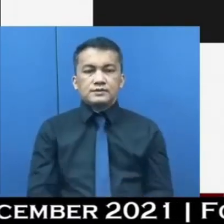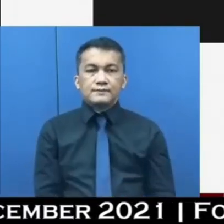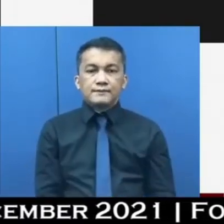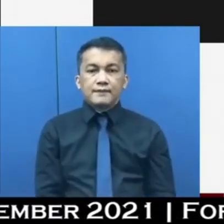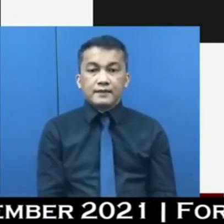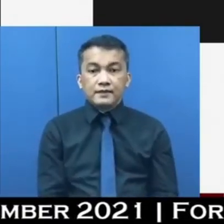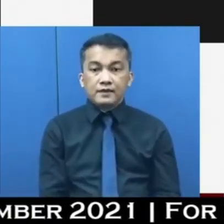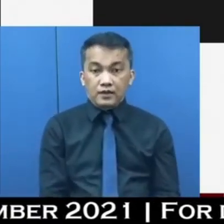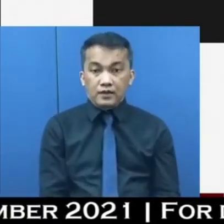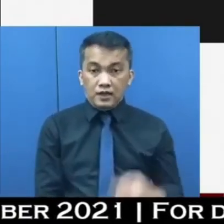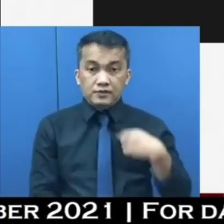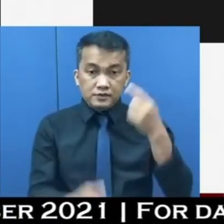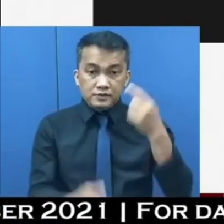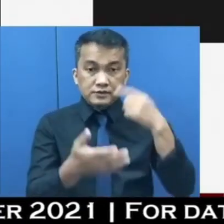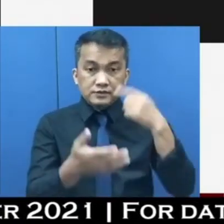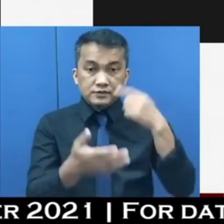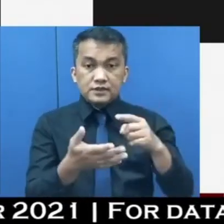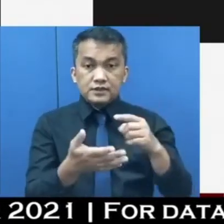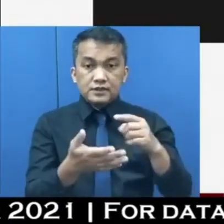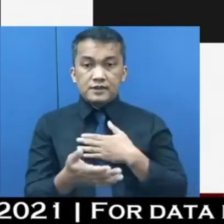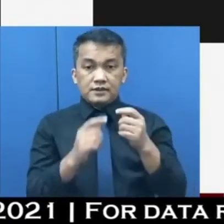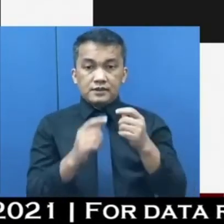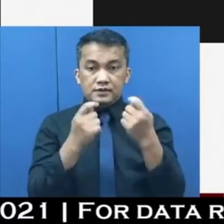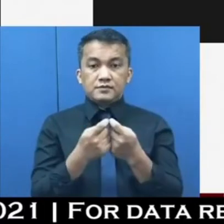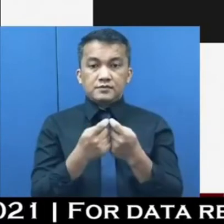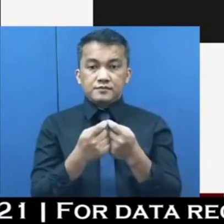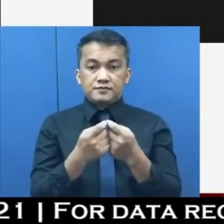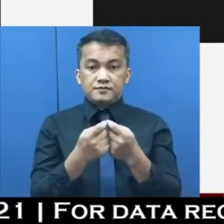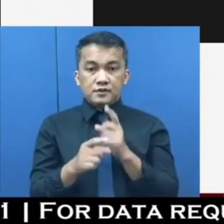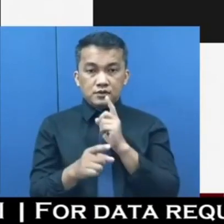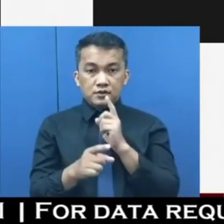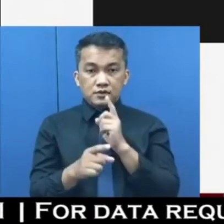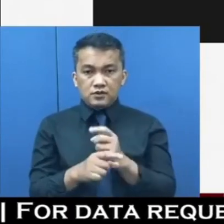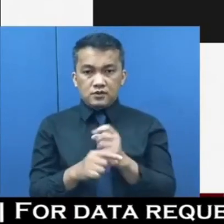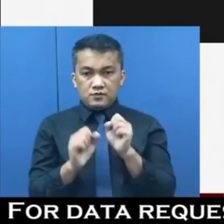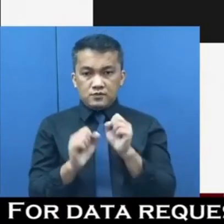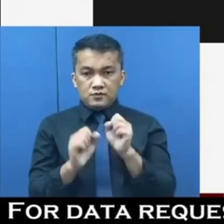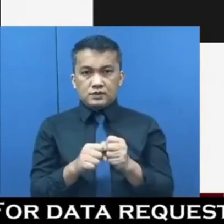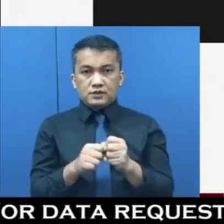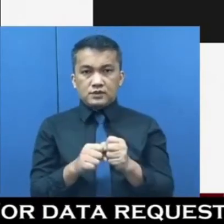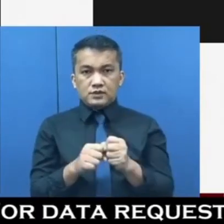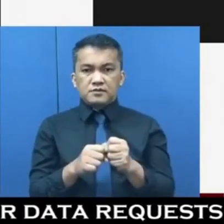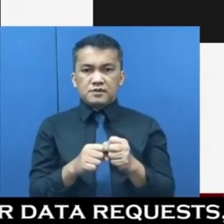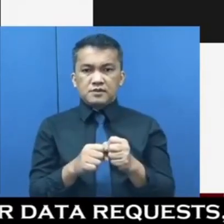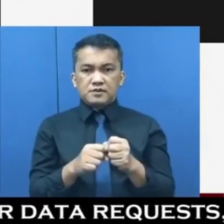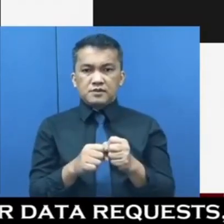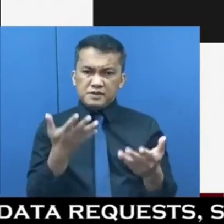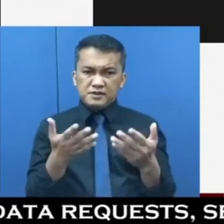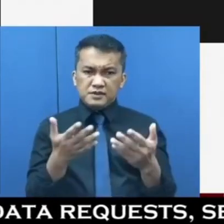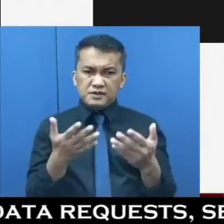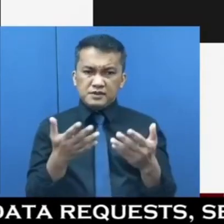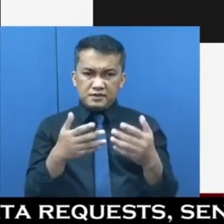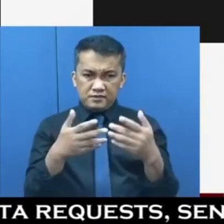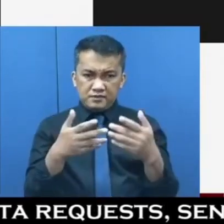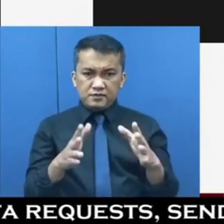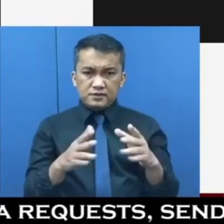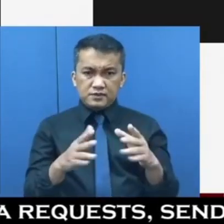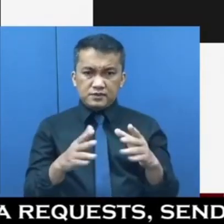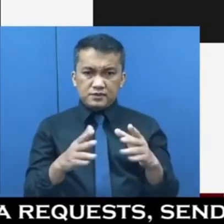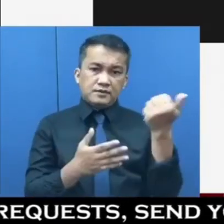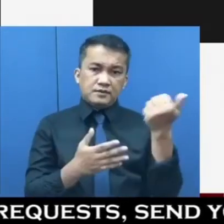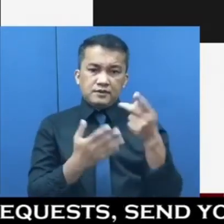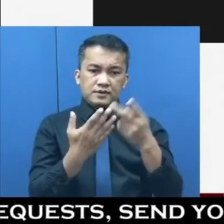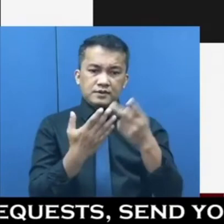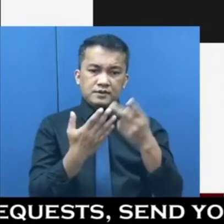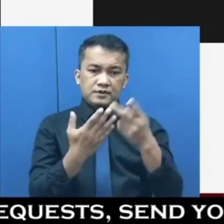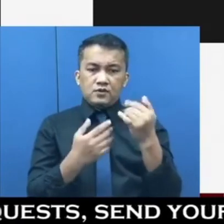with my team if this is due to seasonality pero pwede na kasi na baka patapos na yung ibang mga projects kaya talagang bumaba na